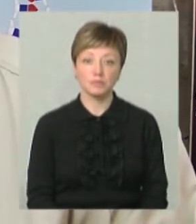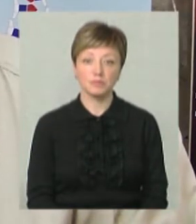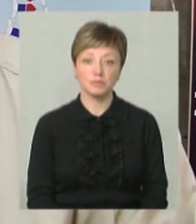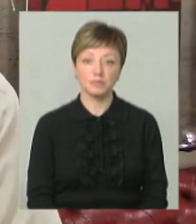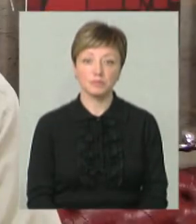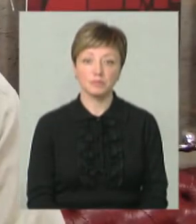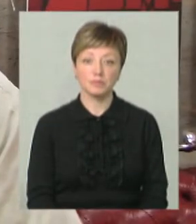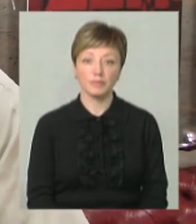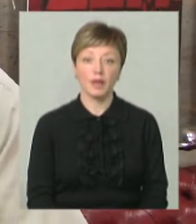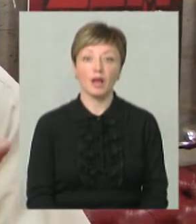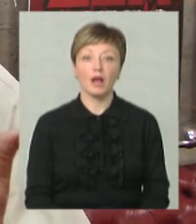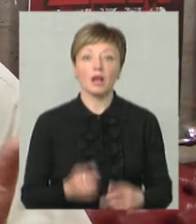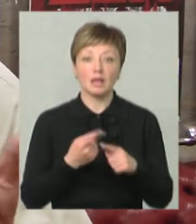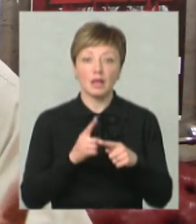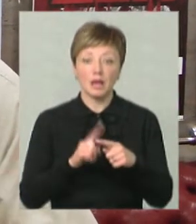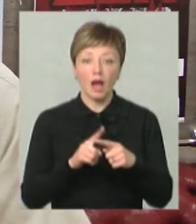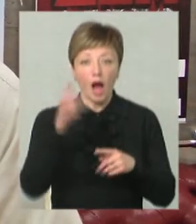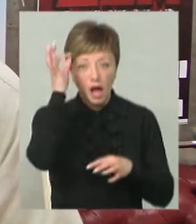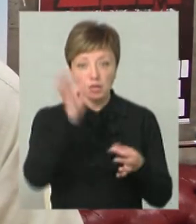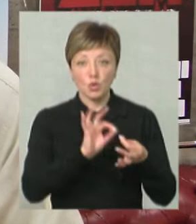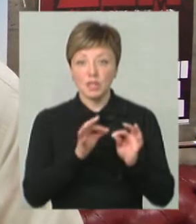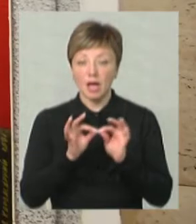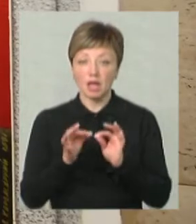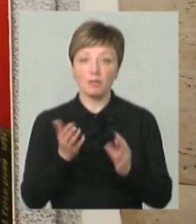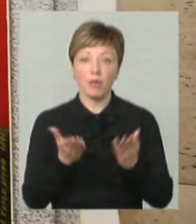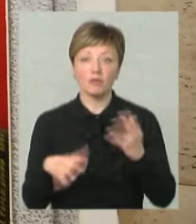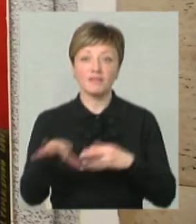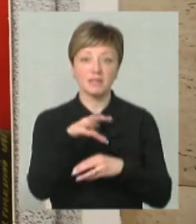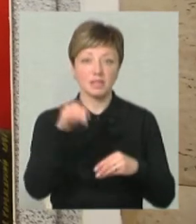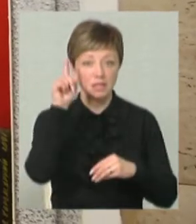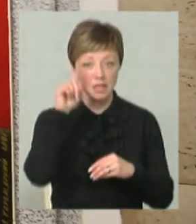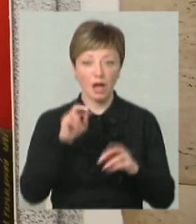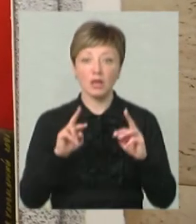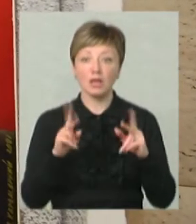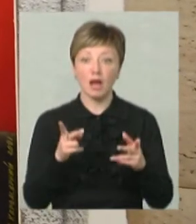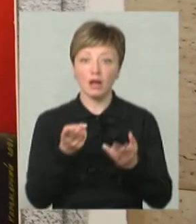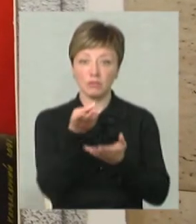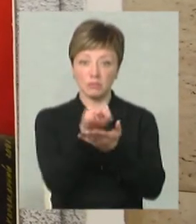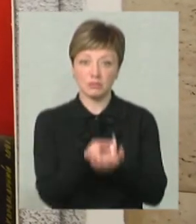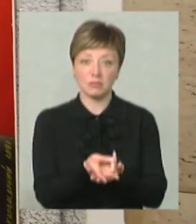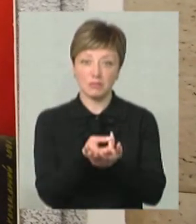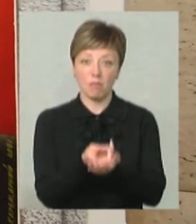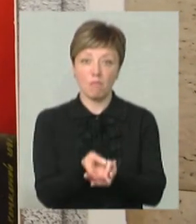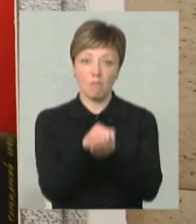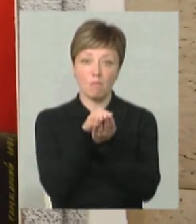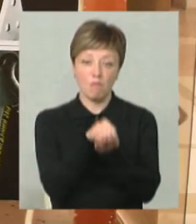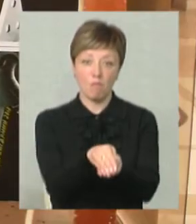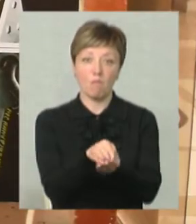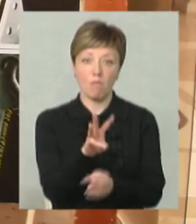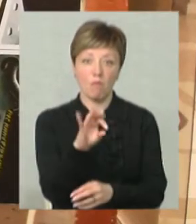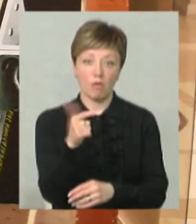Пора. Але він на такі асоціації, мабуть, всі знають, як лежить. Ноги в морзі десь там.